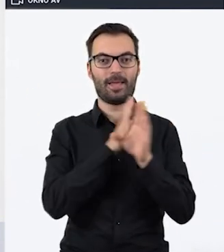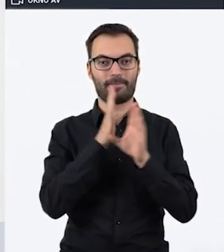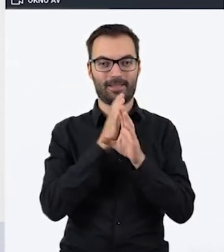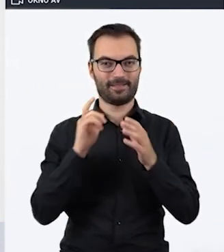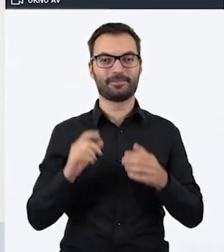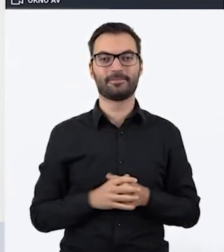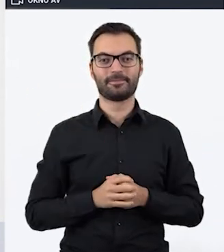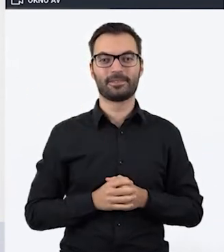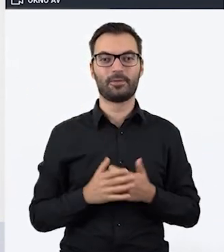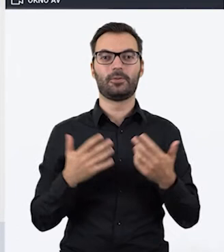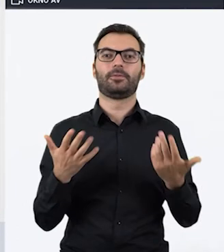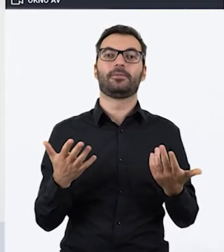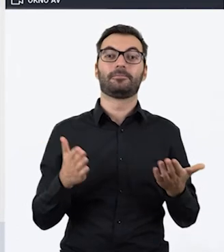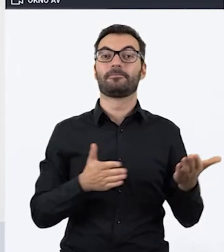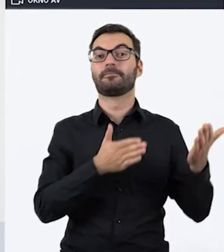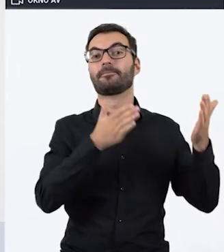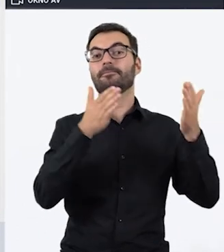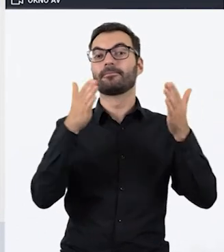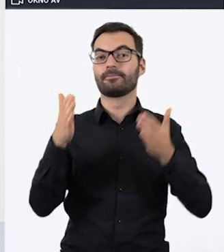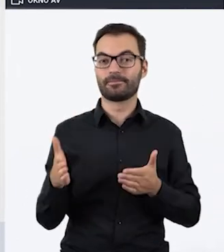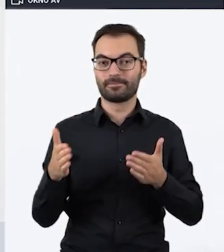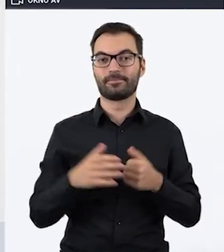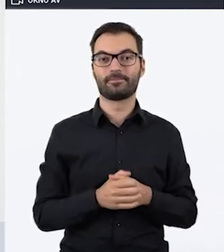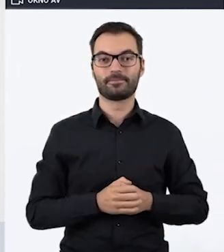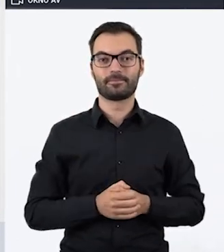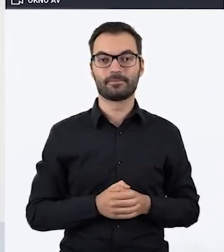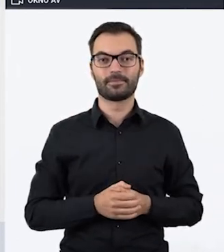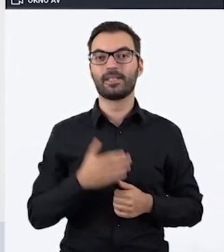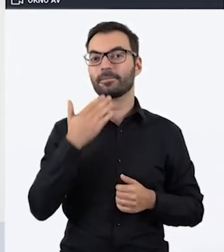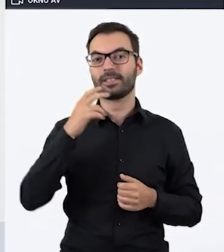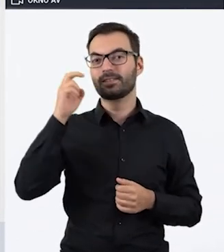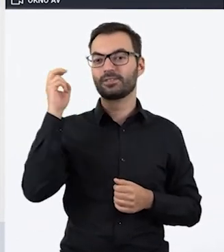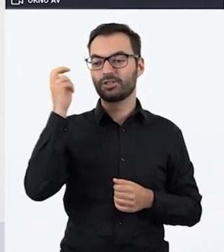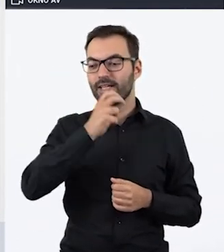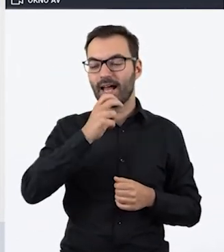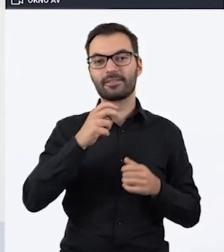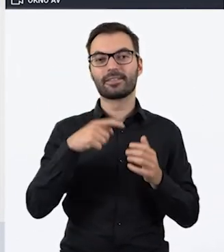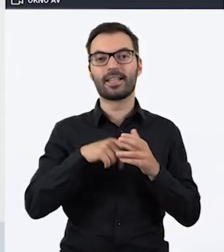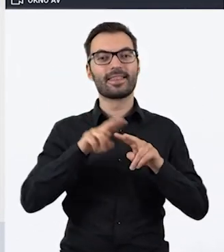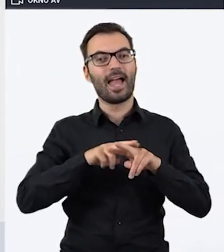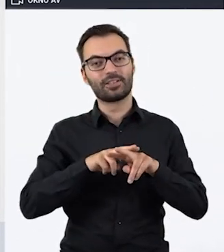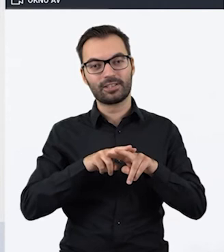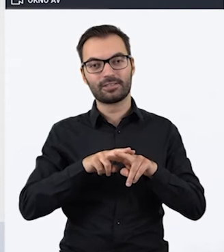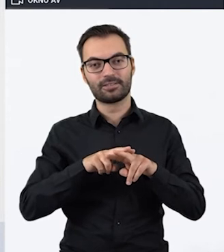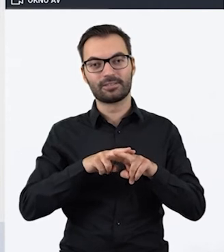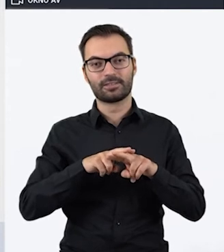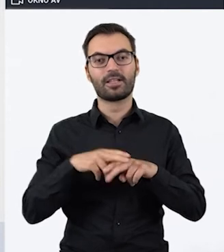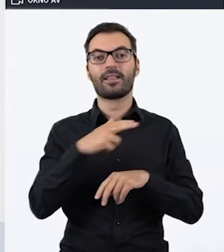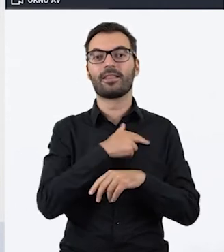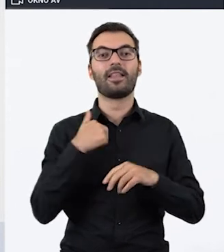naszego escape roomu. To teraz czas, aby za pomocą ciekawych i interesujących narzędzi